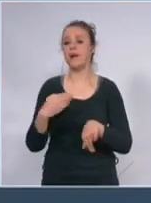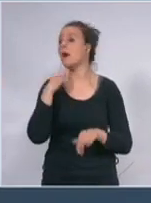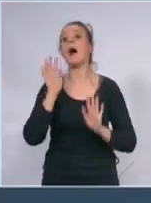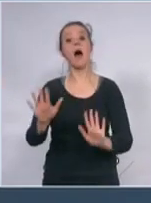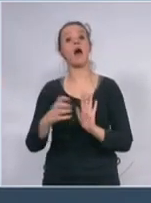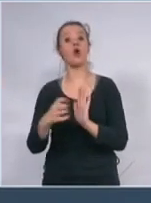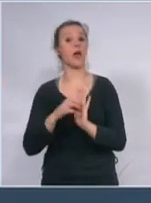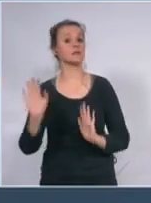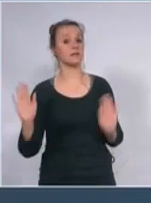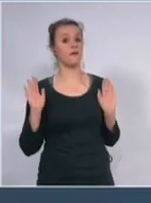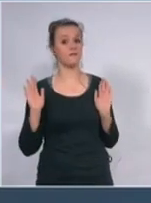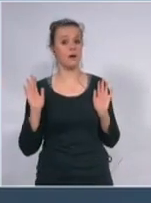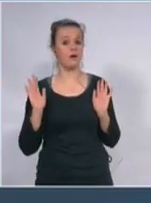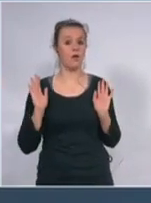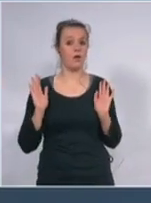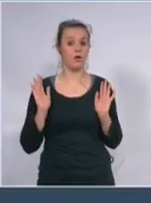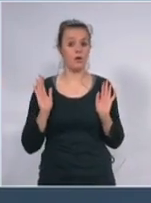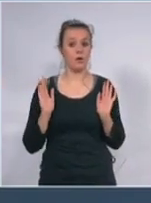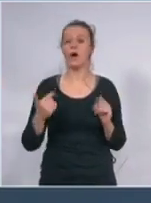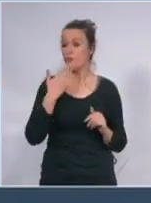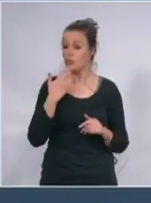jer hoću da zaštitim živote ljudi